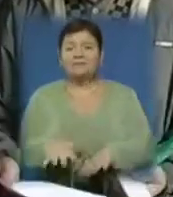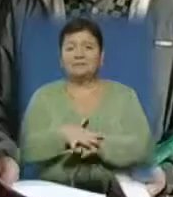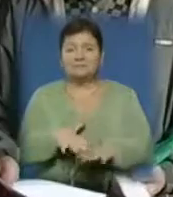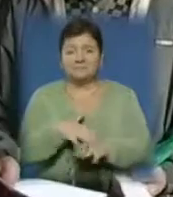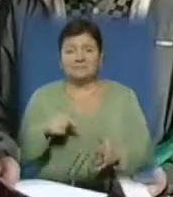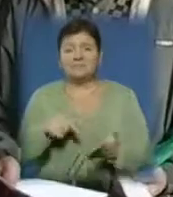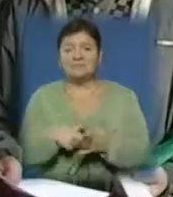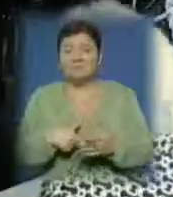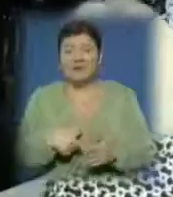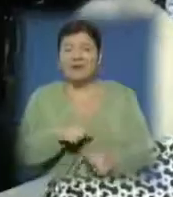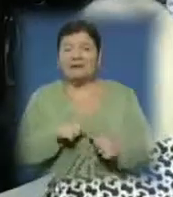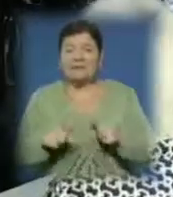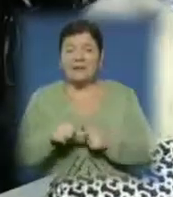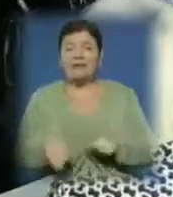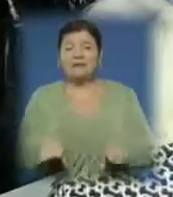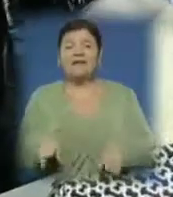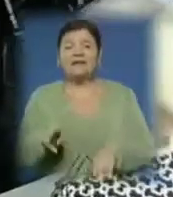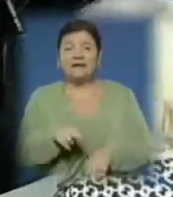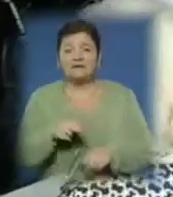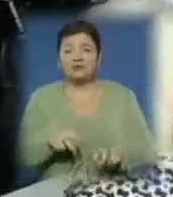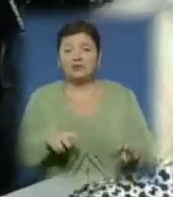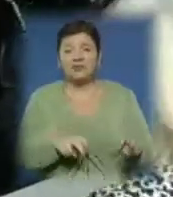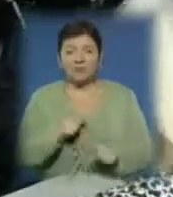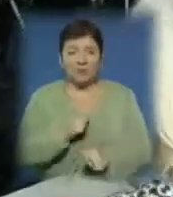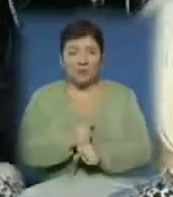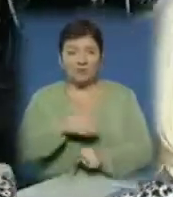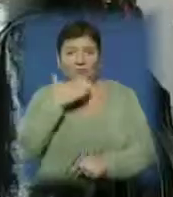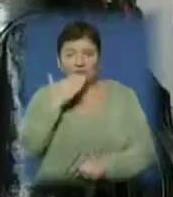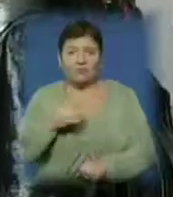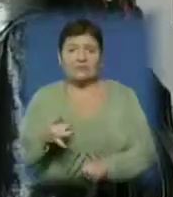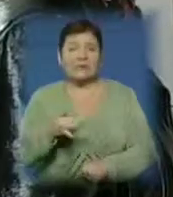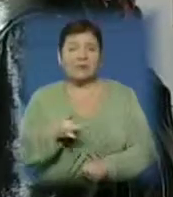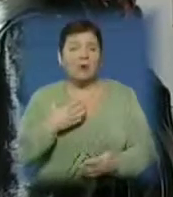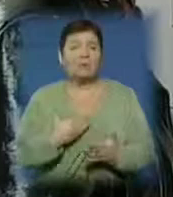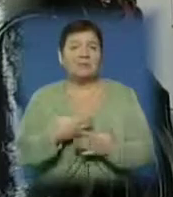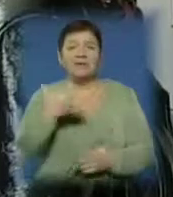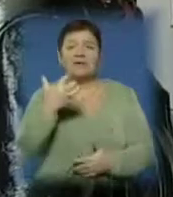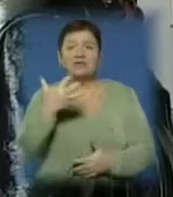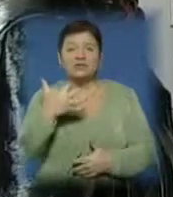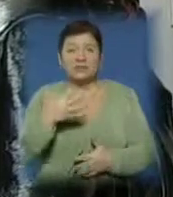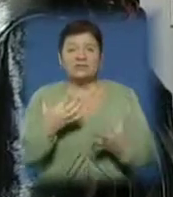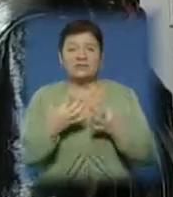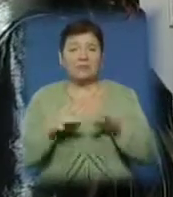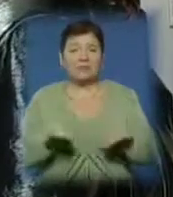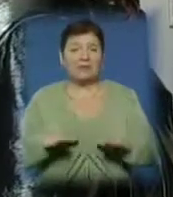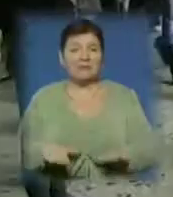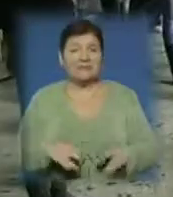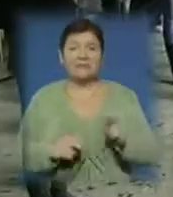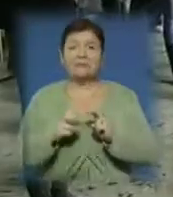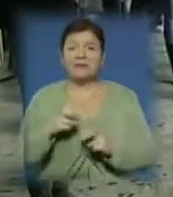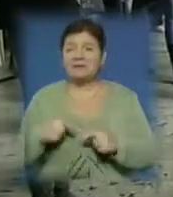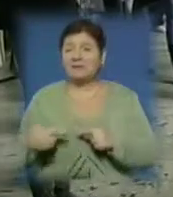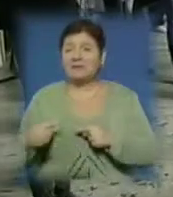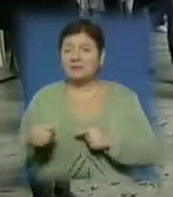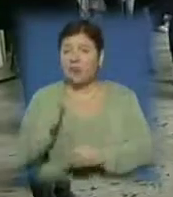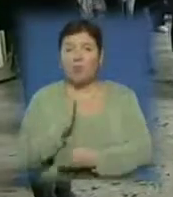у центрах зайнятості саме для таких шукачів роботи. В Ужгородському районі наразі майже 500 вільних робочих місць на підприємствах різного